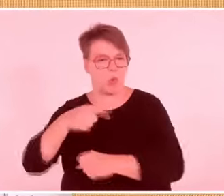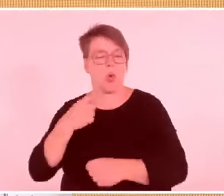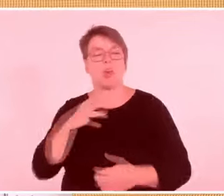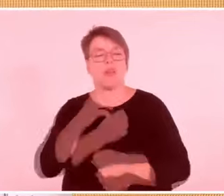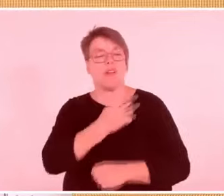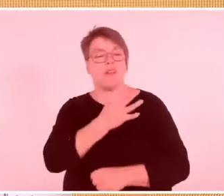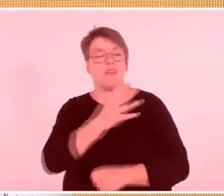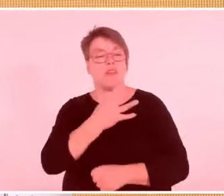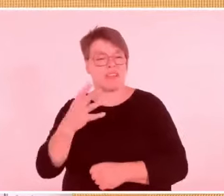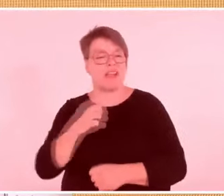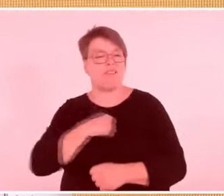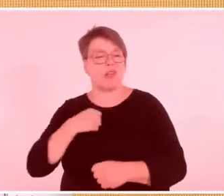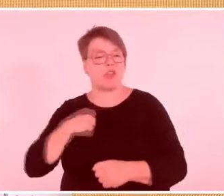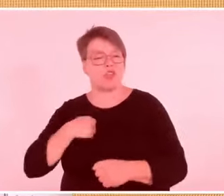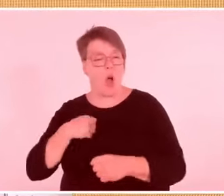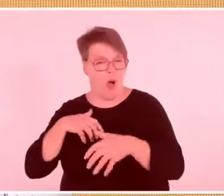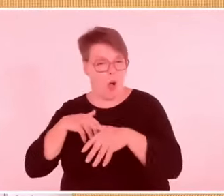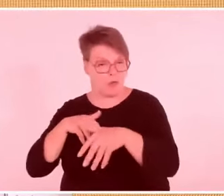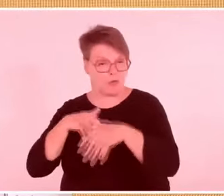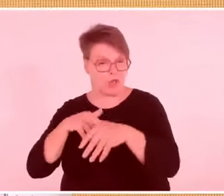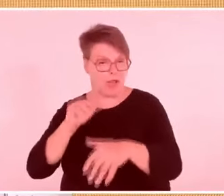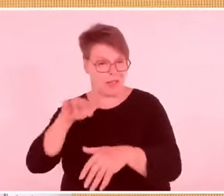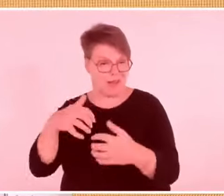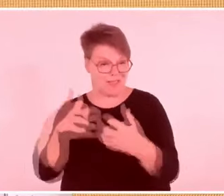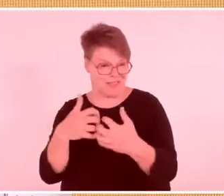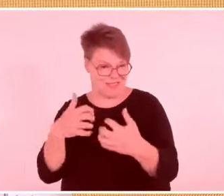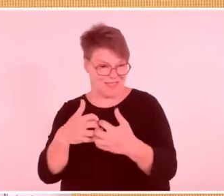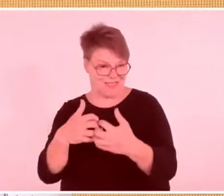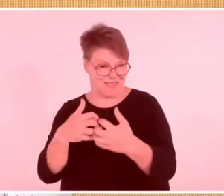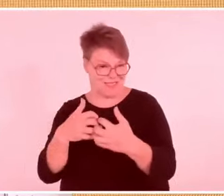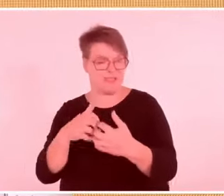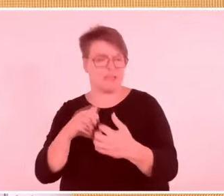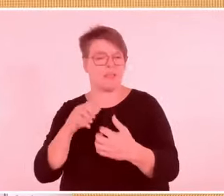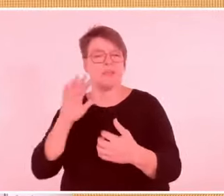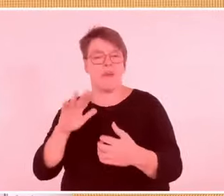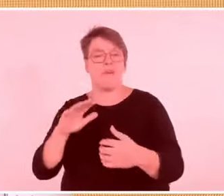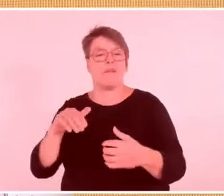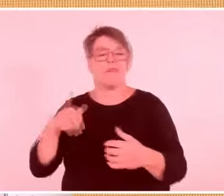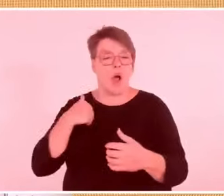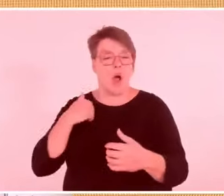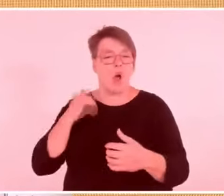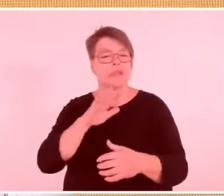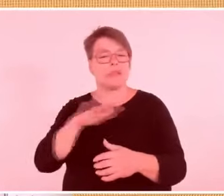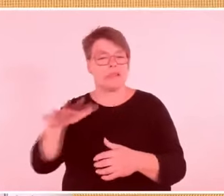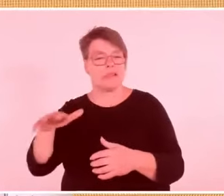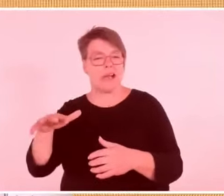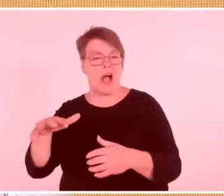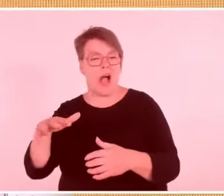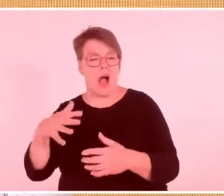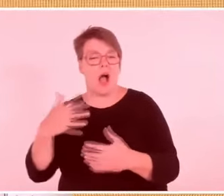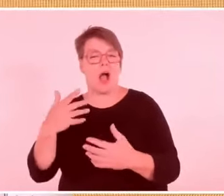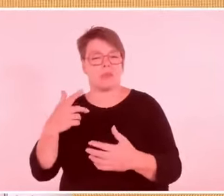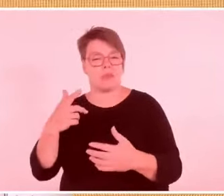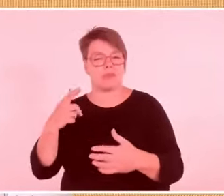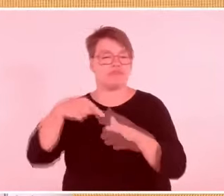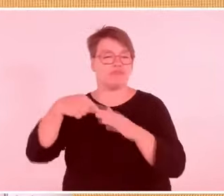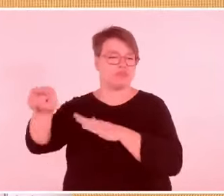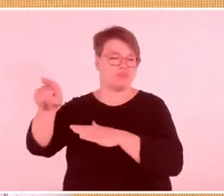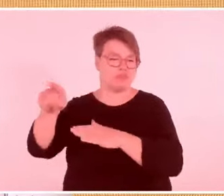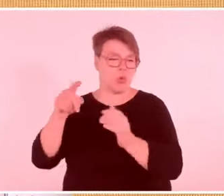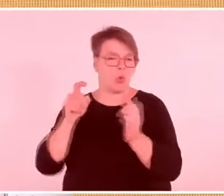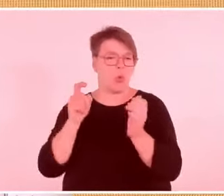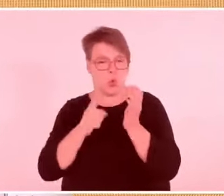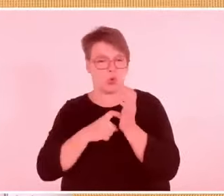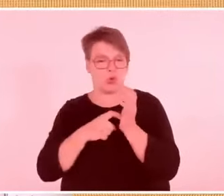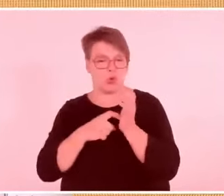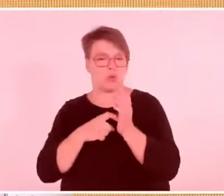er entschied, in Polen zu bleiben und hat sich verglichen mit den Steinen der Ruinen